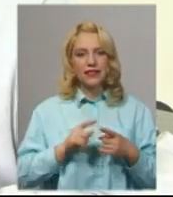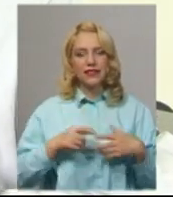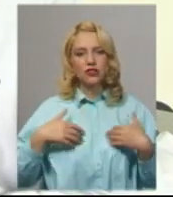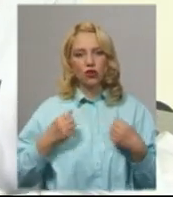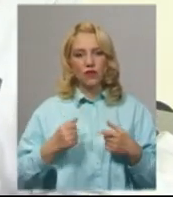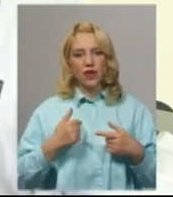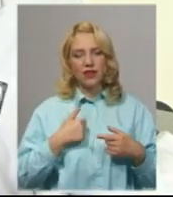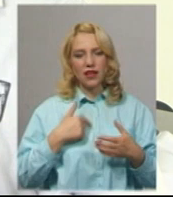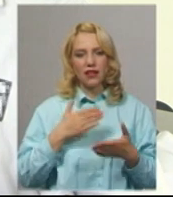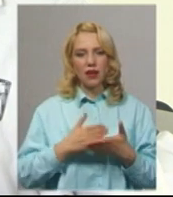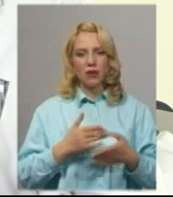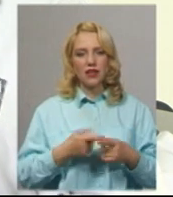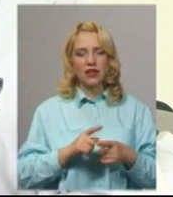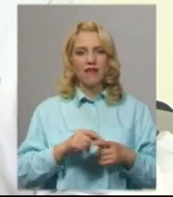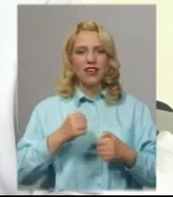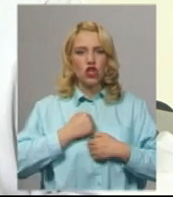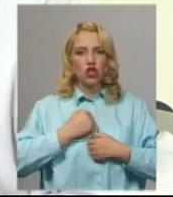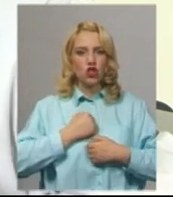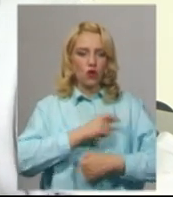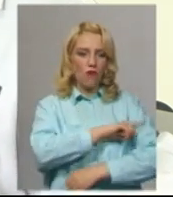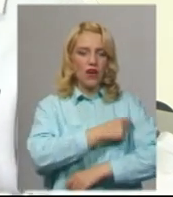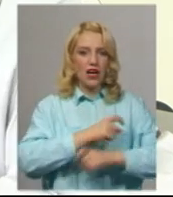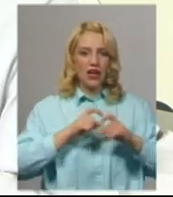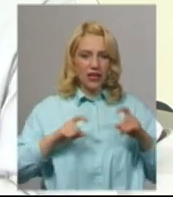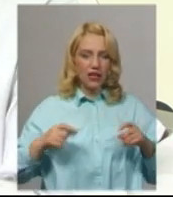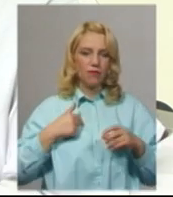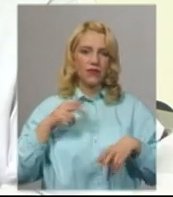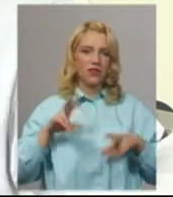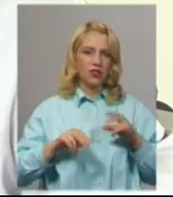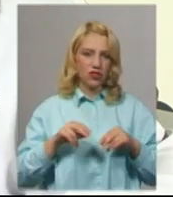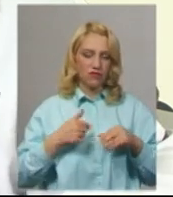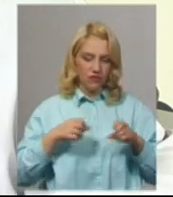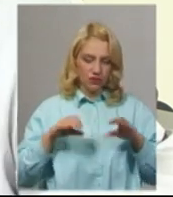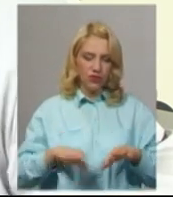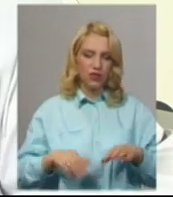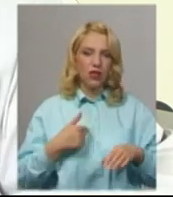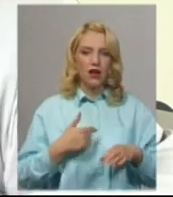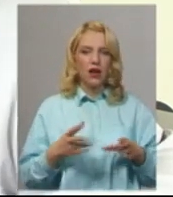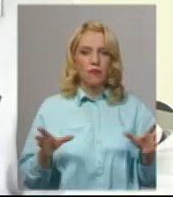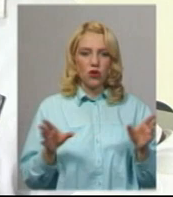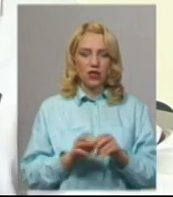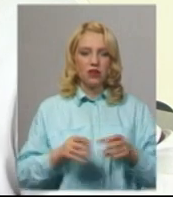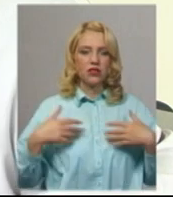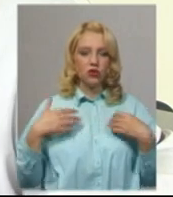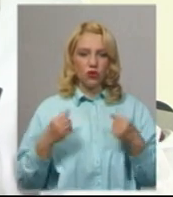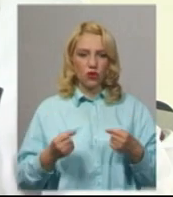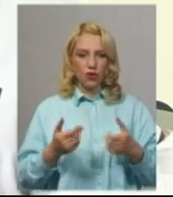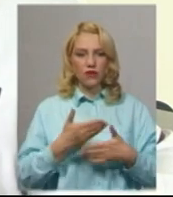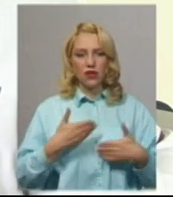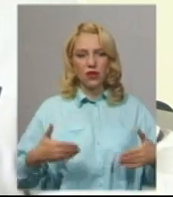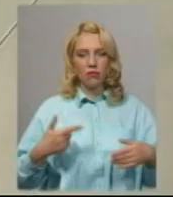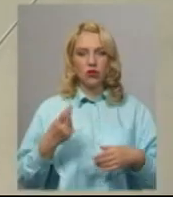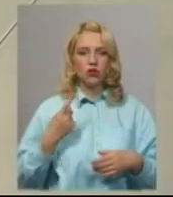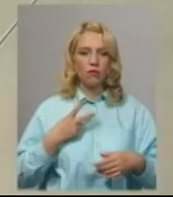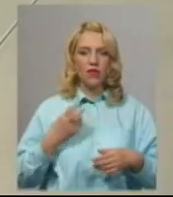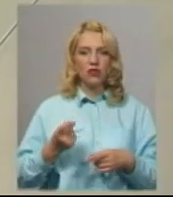як я являвся військовим лікарем в АТО в зоні проведення, рішили поєднати здоров'я і медицину. І в нас навіть наш лонзунг «Ми слів насторожі миру